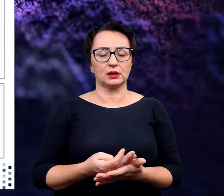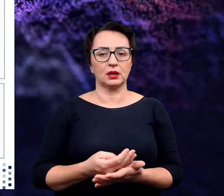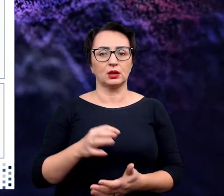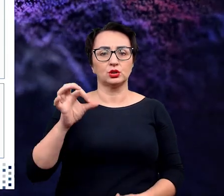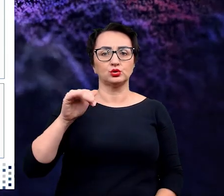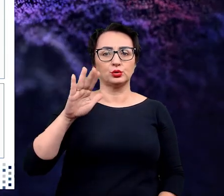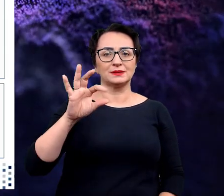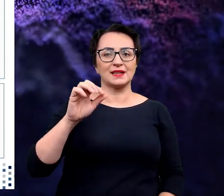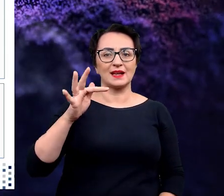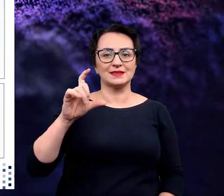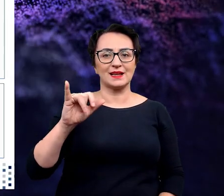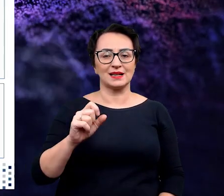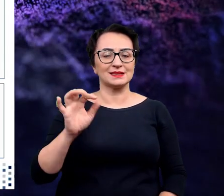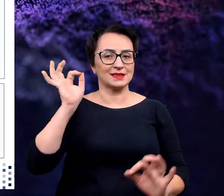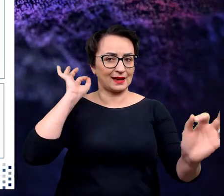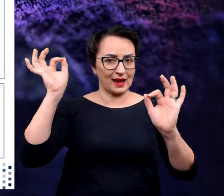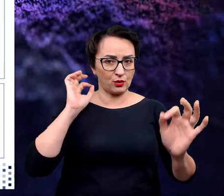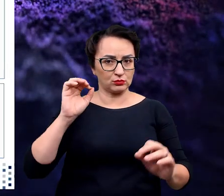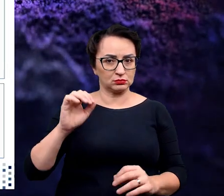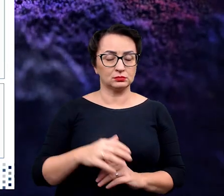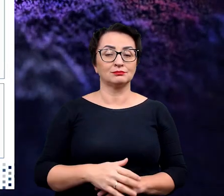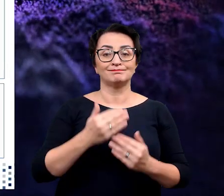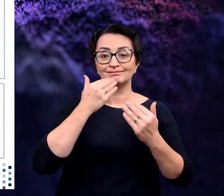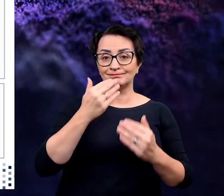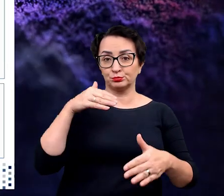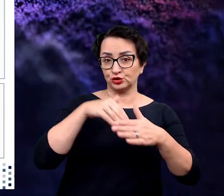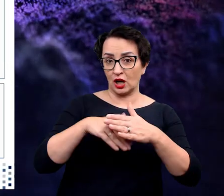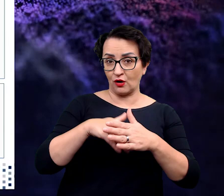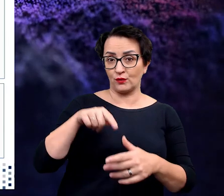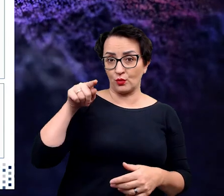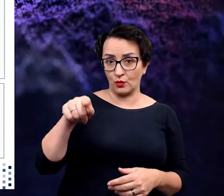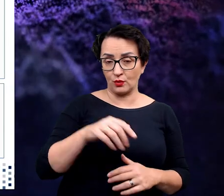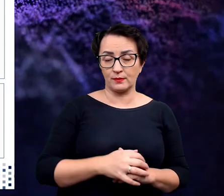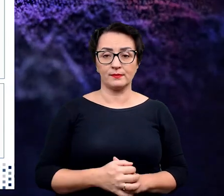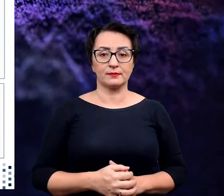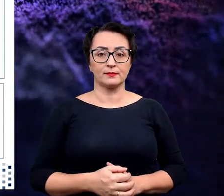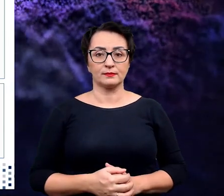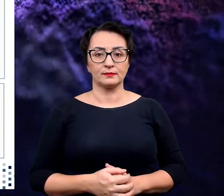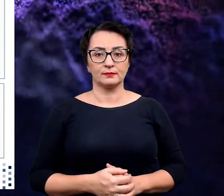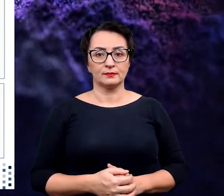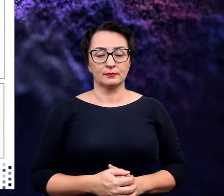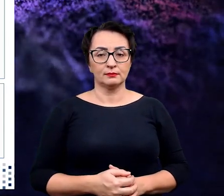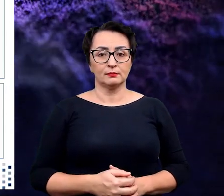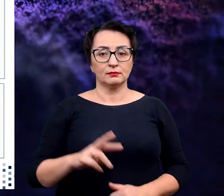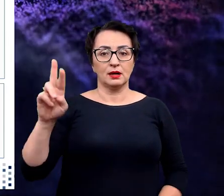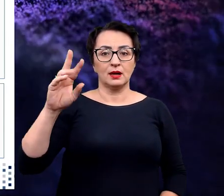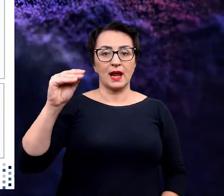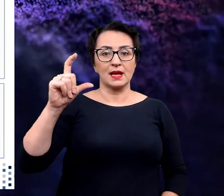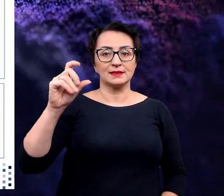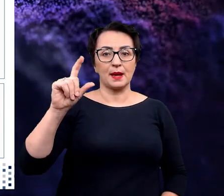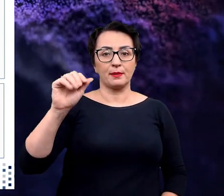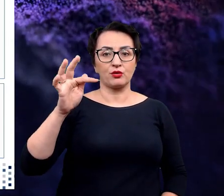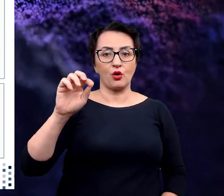na przykład substancji sygnałowych i dzięki temu przechowywaniu takiej substancji, takich